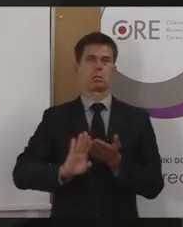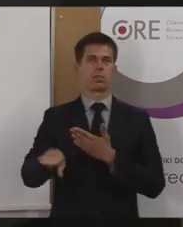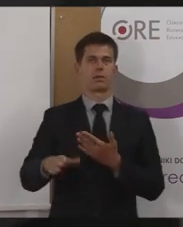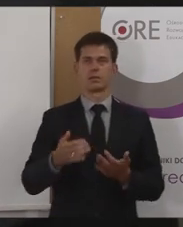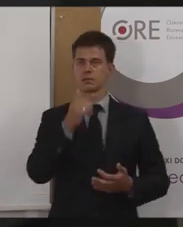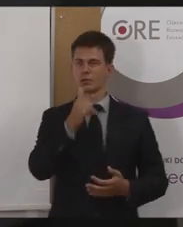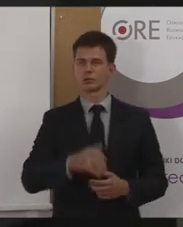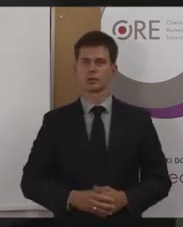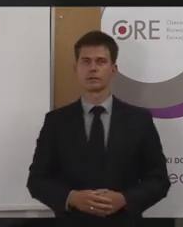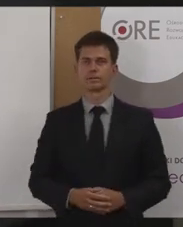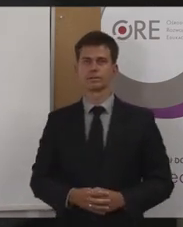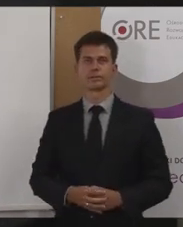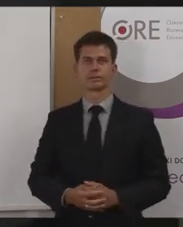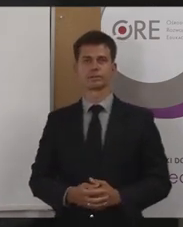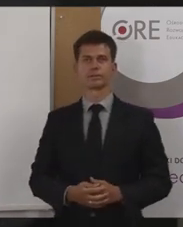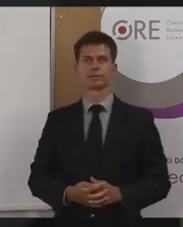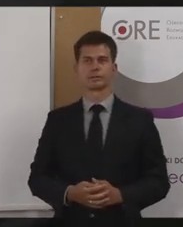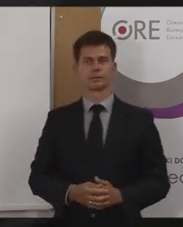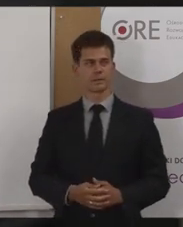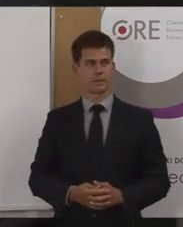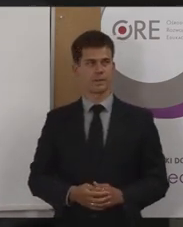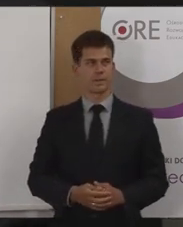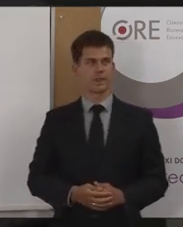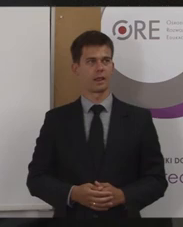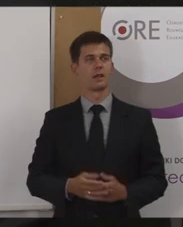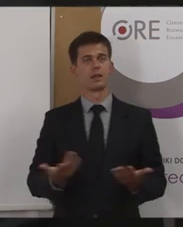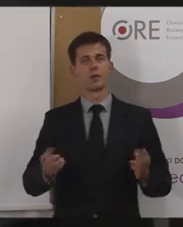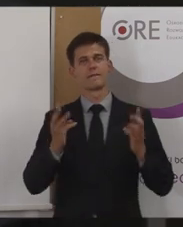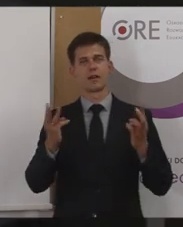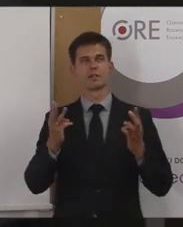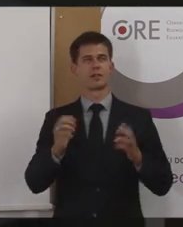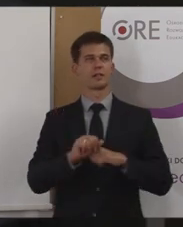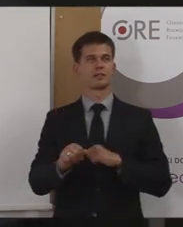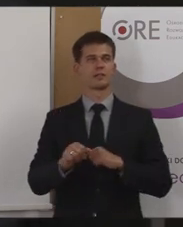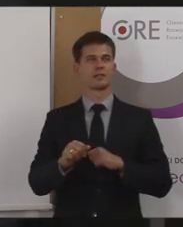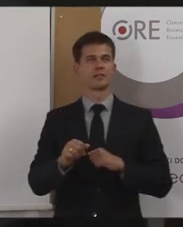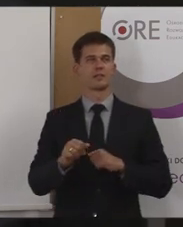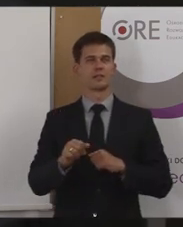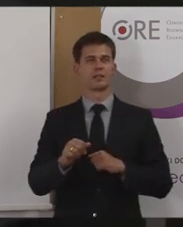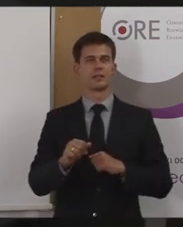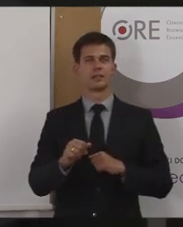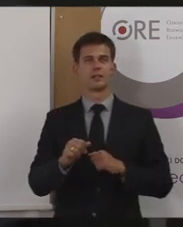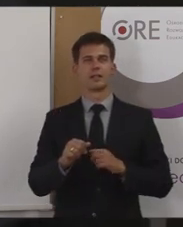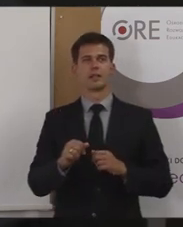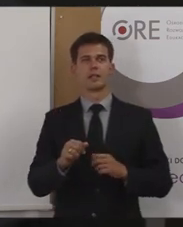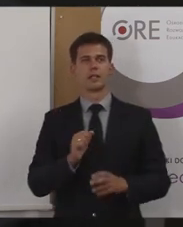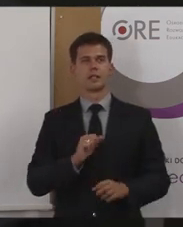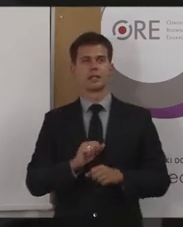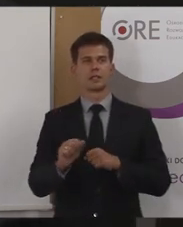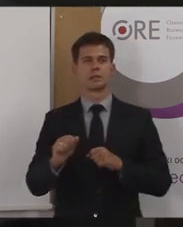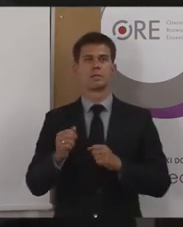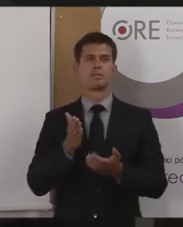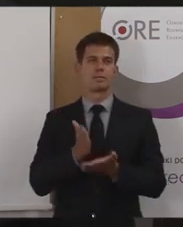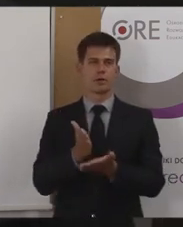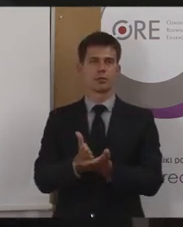powiedzmy takich bardziej interaktywnych w e-podręcznikach. I tu na pewno cenna będzie pomoc ze